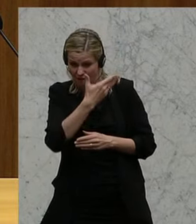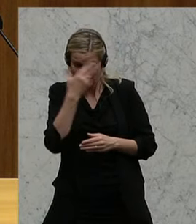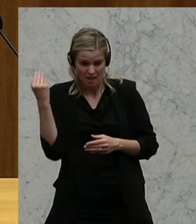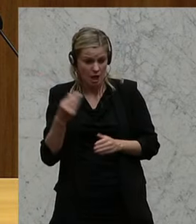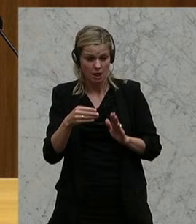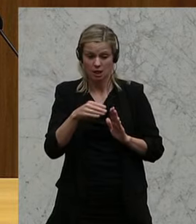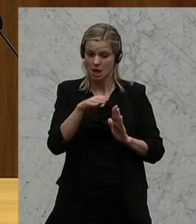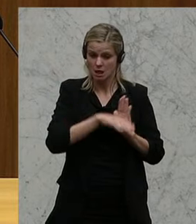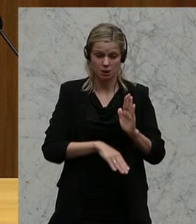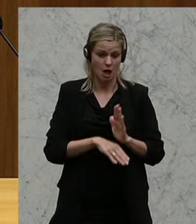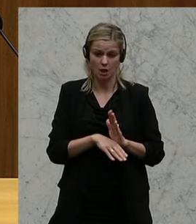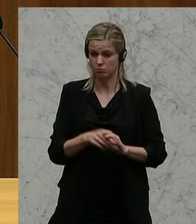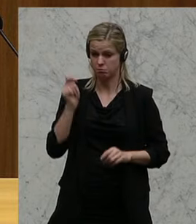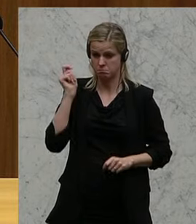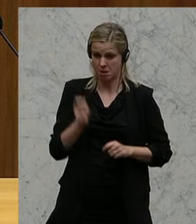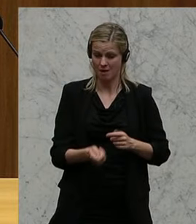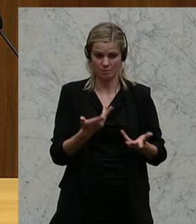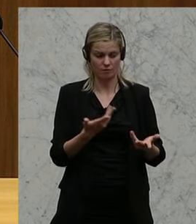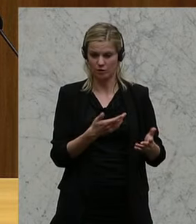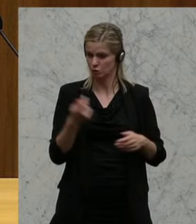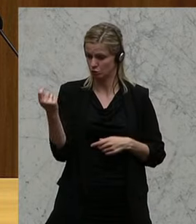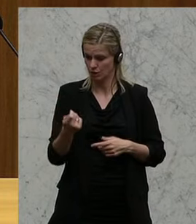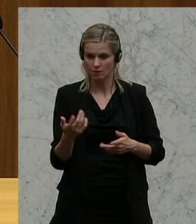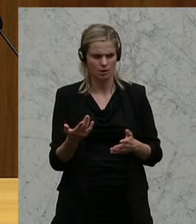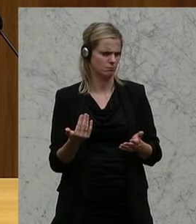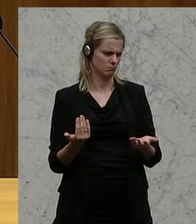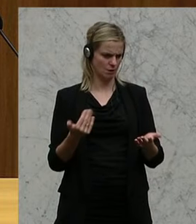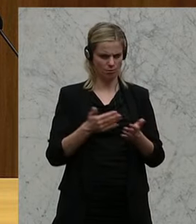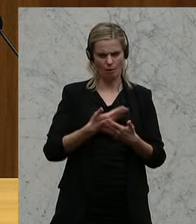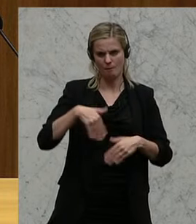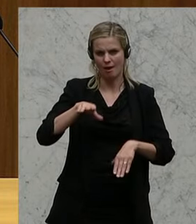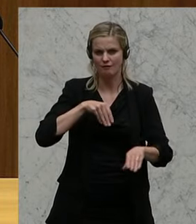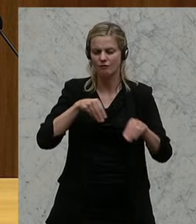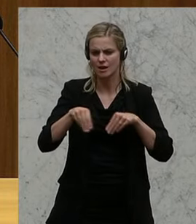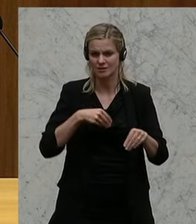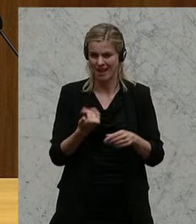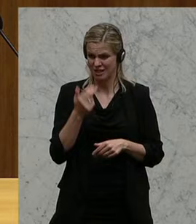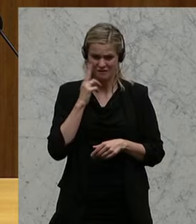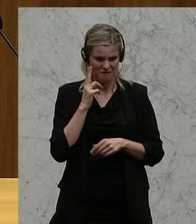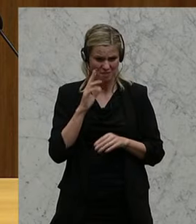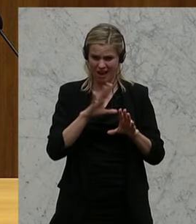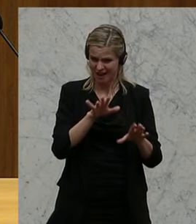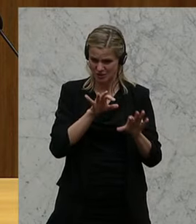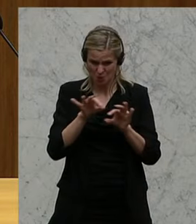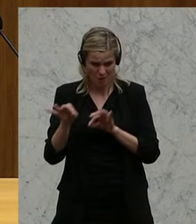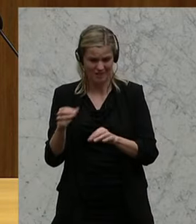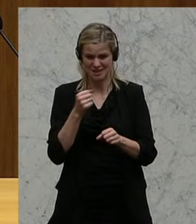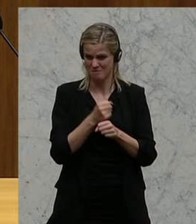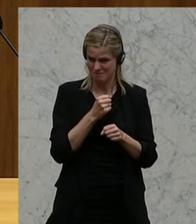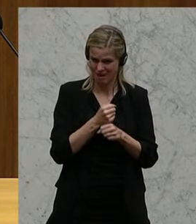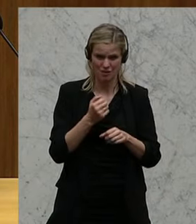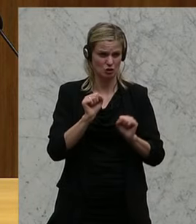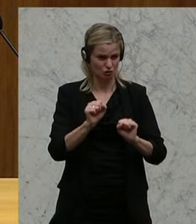gnadenlos zu. Und da gehört auch eine gewisse Flexibilität her. Denn es kann ja wohl nicht sein, eine Firma, die ohnehin ihr Stammpersonal